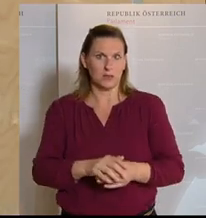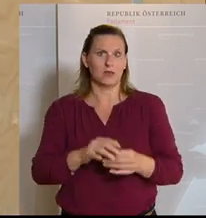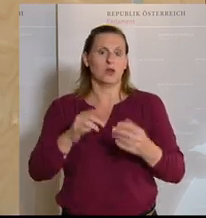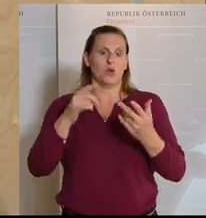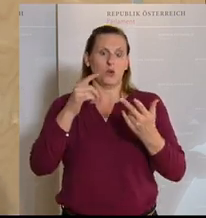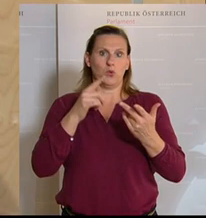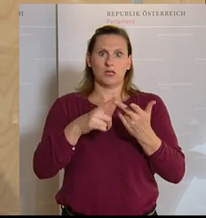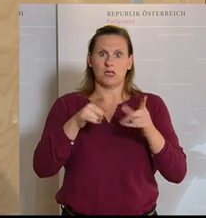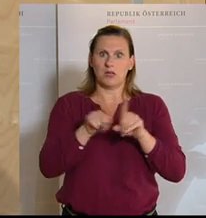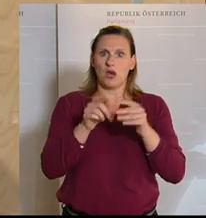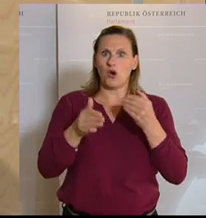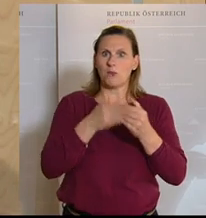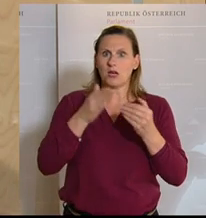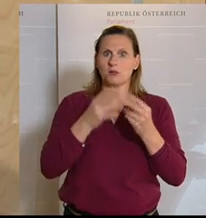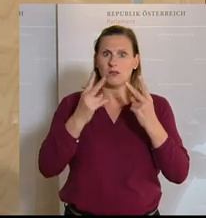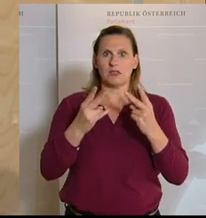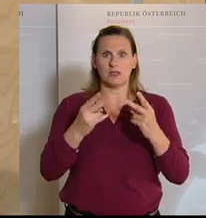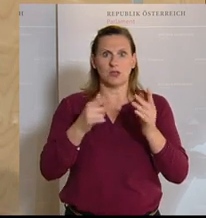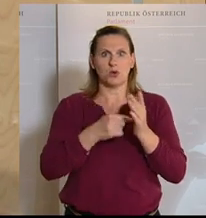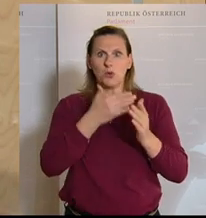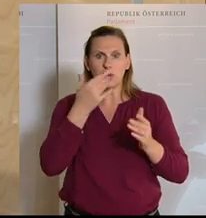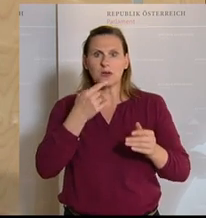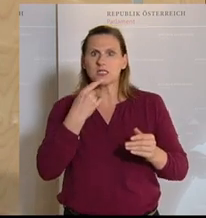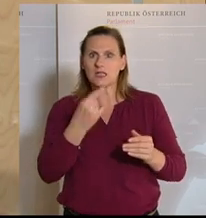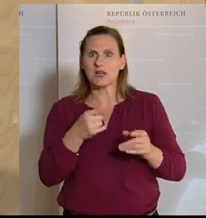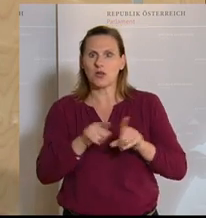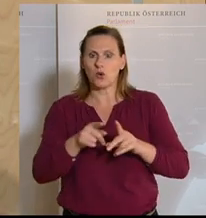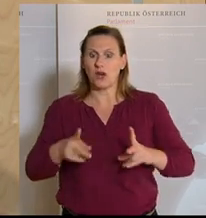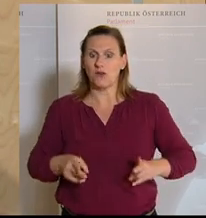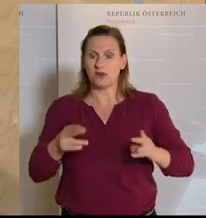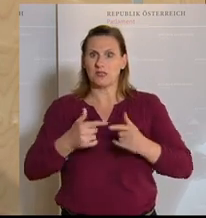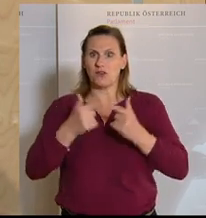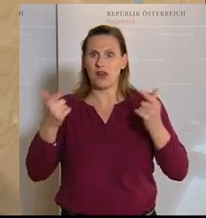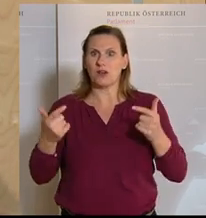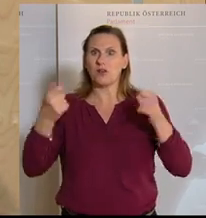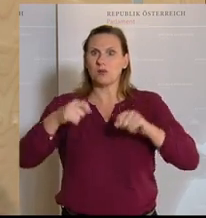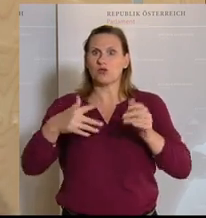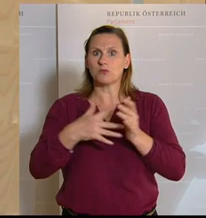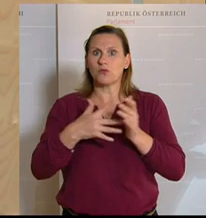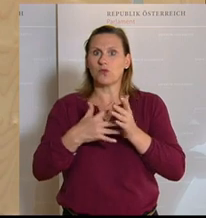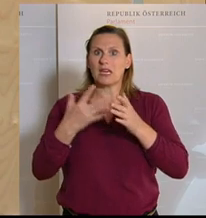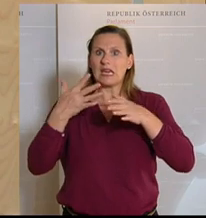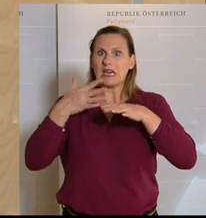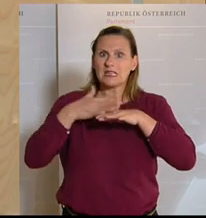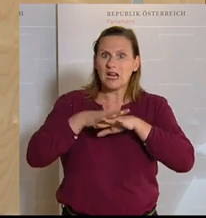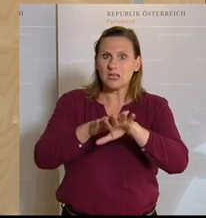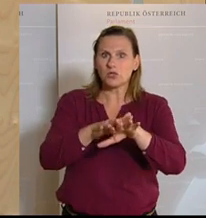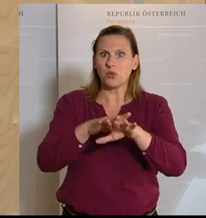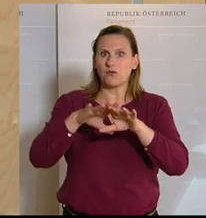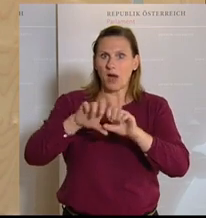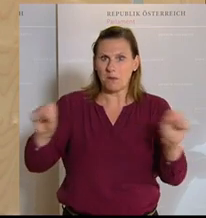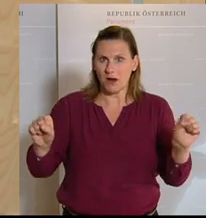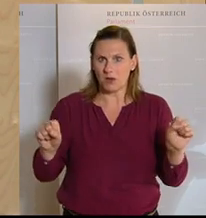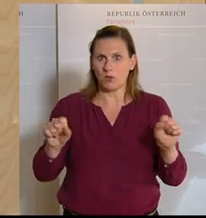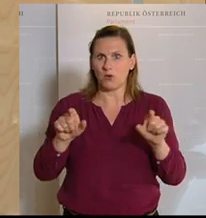Dritten zum Beispiel auch, das ist noch nicht genannt worden, eine Fristverlängerung für die Abschlussprüfungen bei den Integrationsvereinbarungen, für die